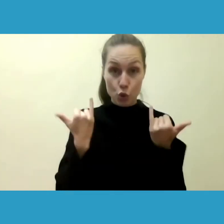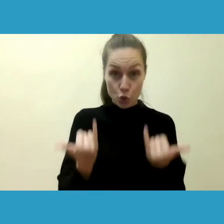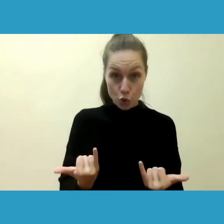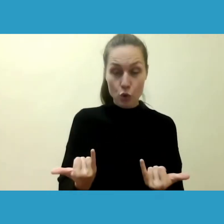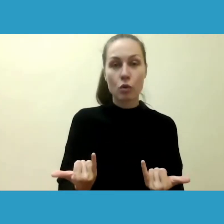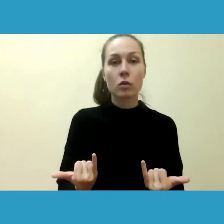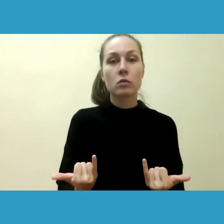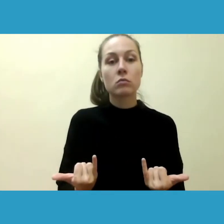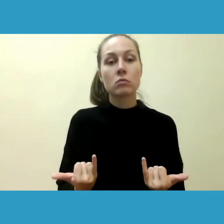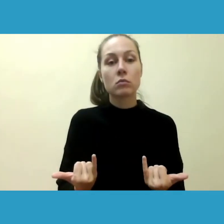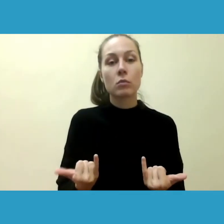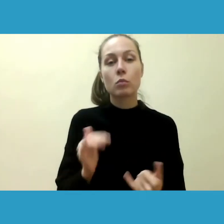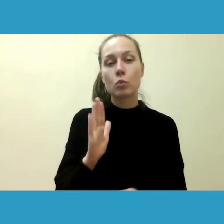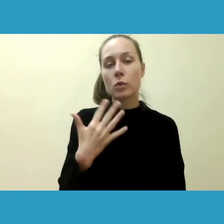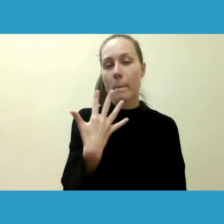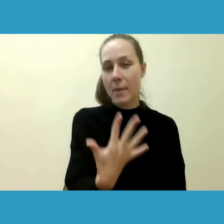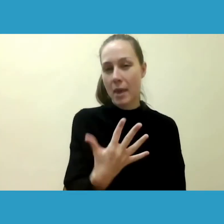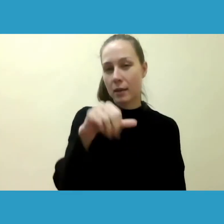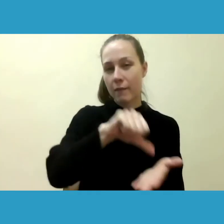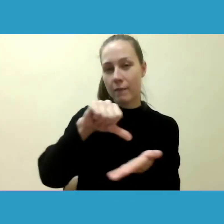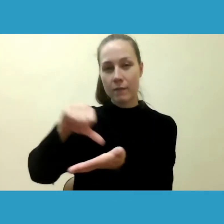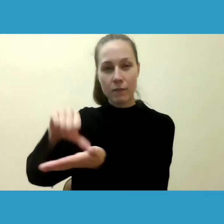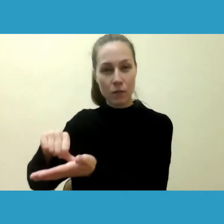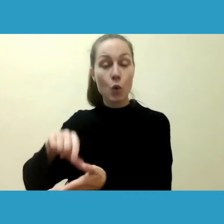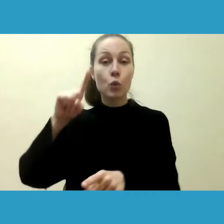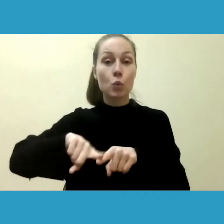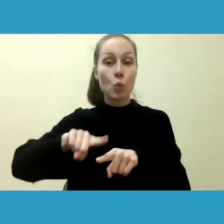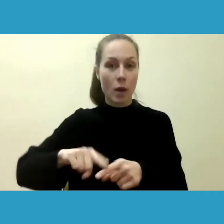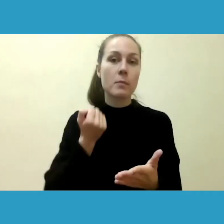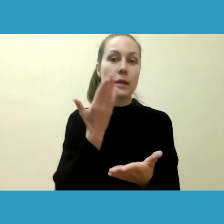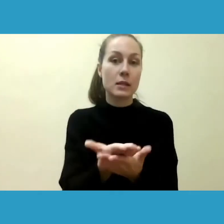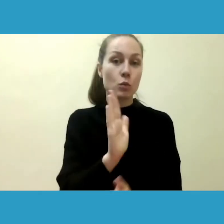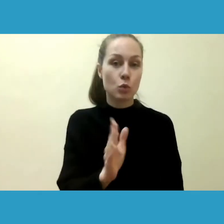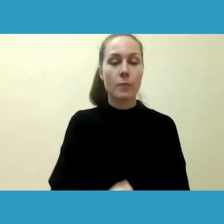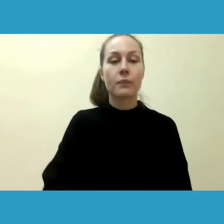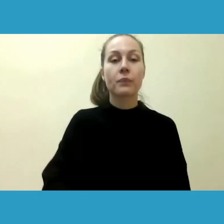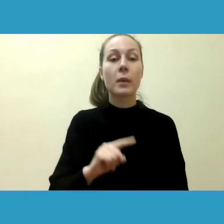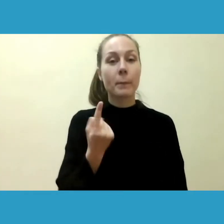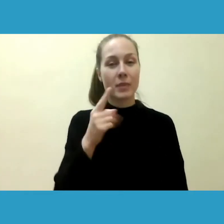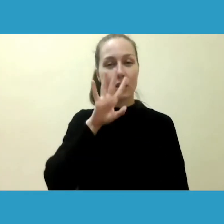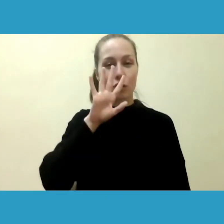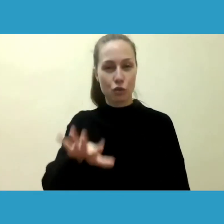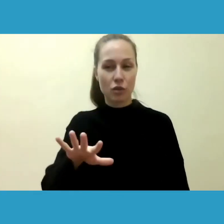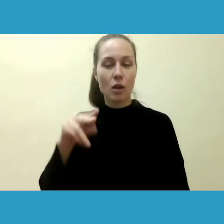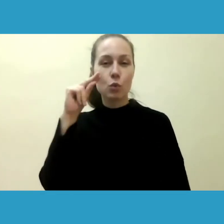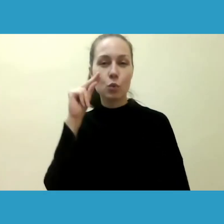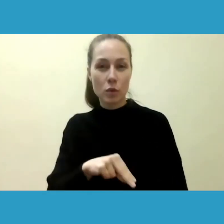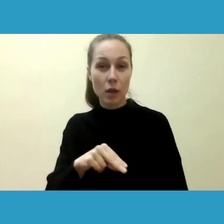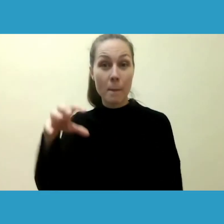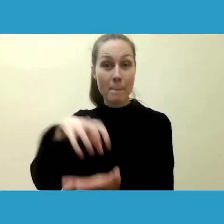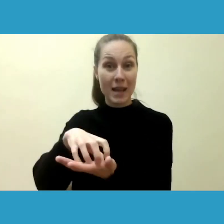net penkis tiksliau dalyvius, netrukus juos pristatysiu. Primausia, tai neapykantos nusikaltimų pavadinio